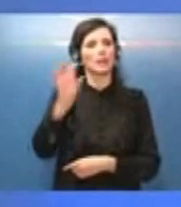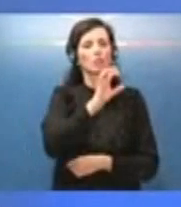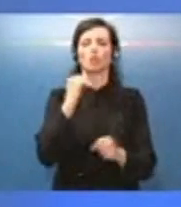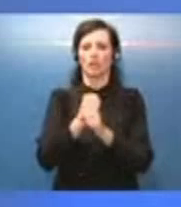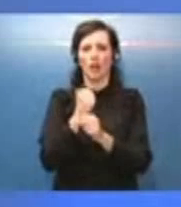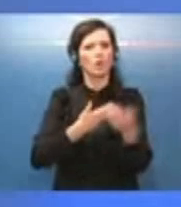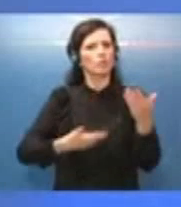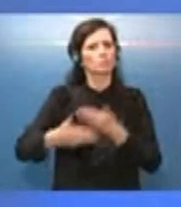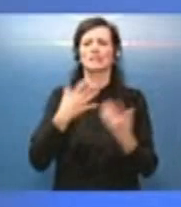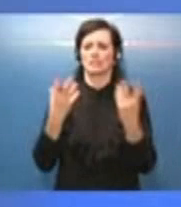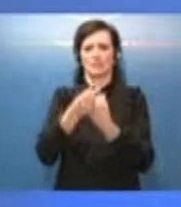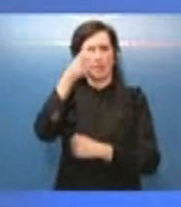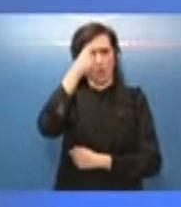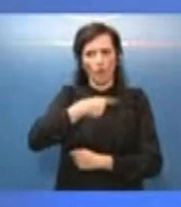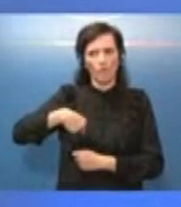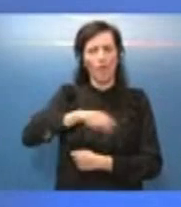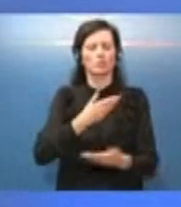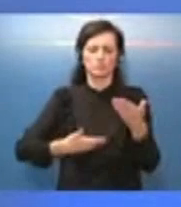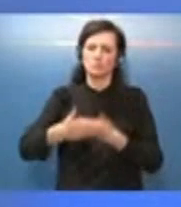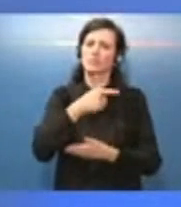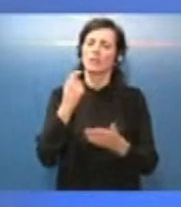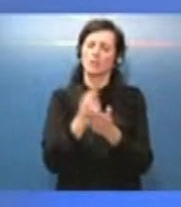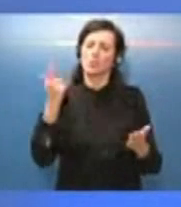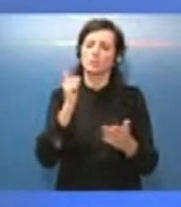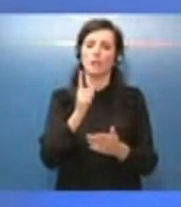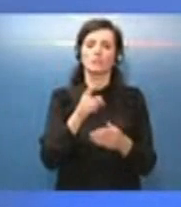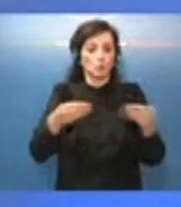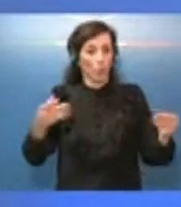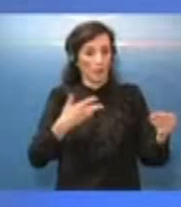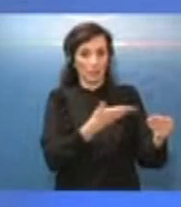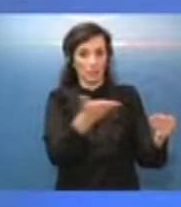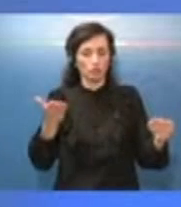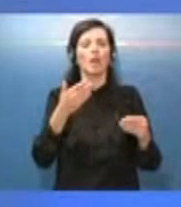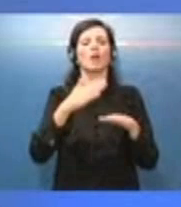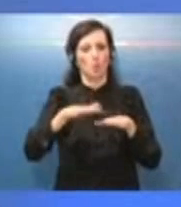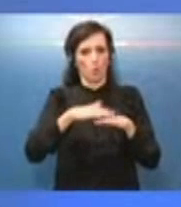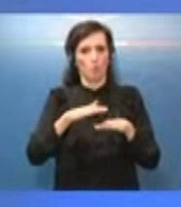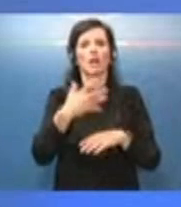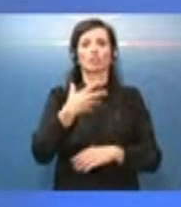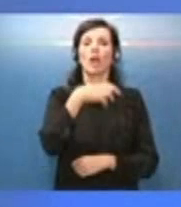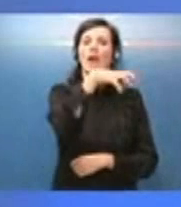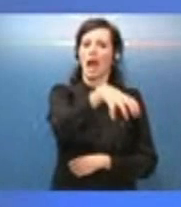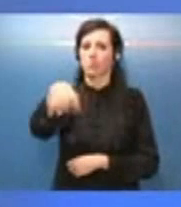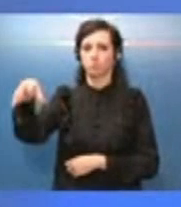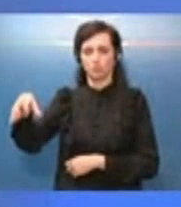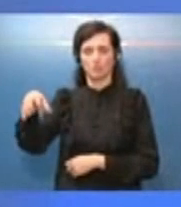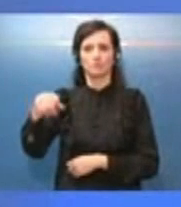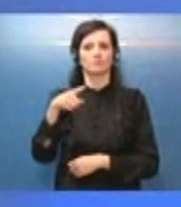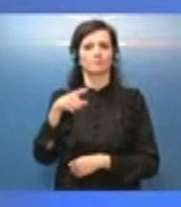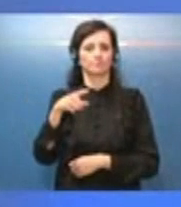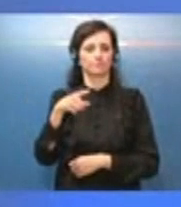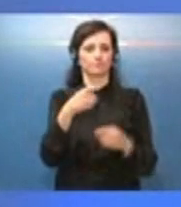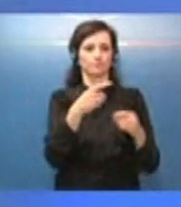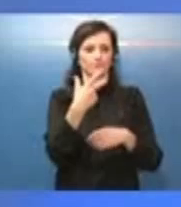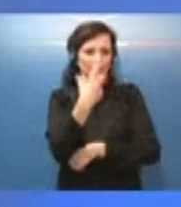per usare tutti gli strumenti che saranno necessari. Già alcuni hub stanno ripartendo, abbiamo lo strumento dei